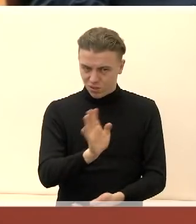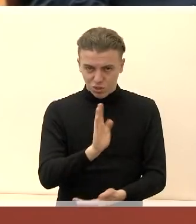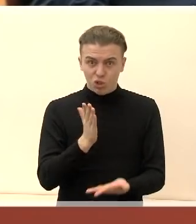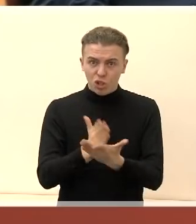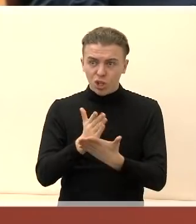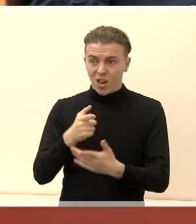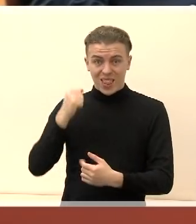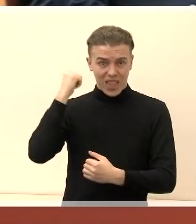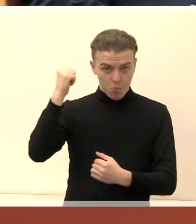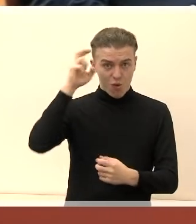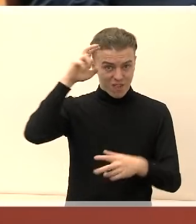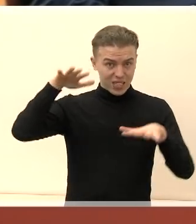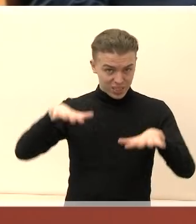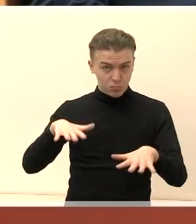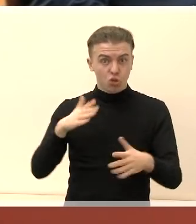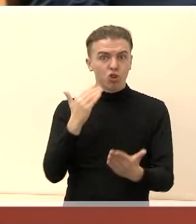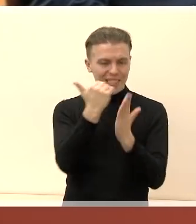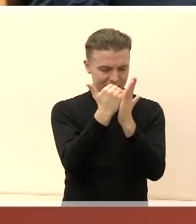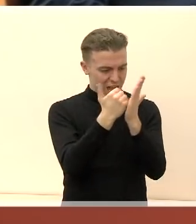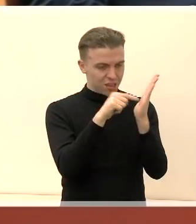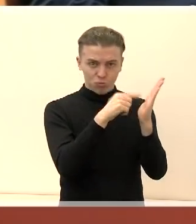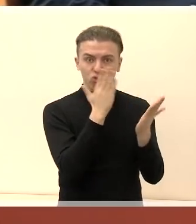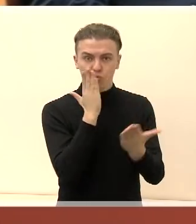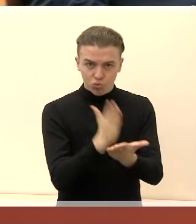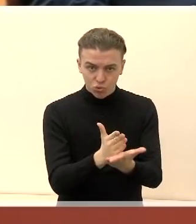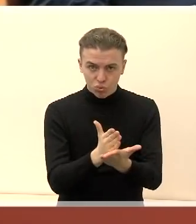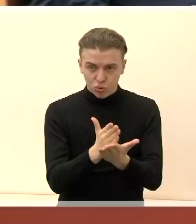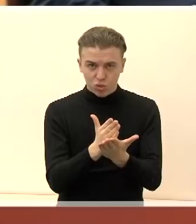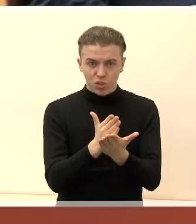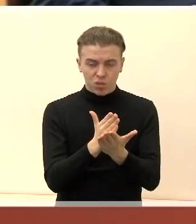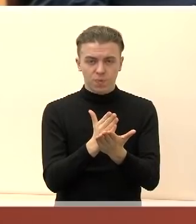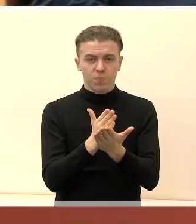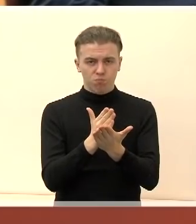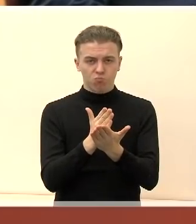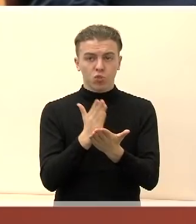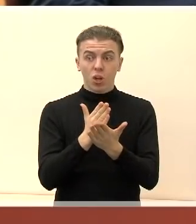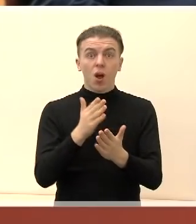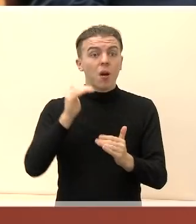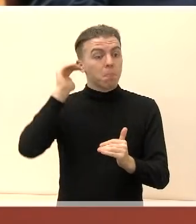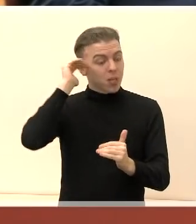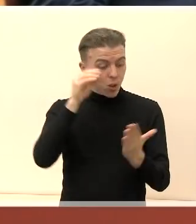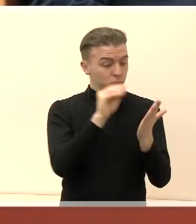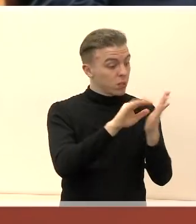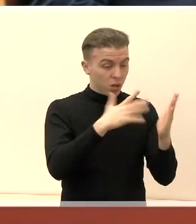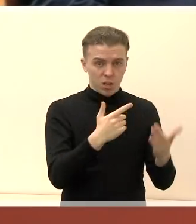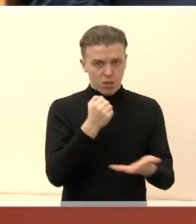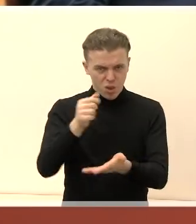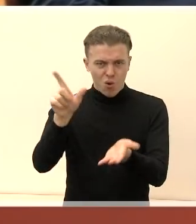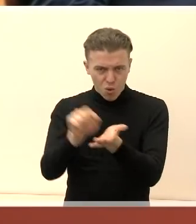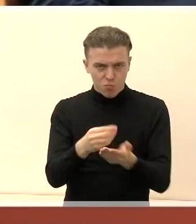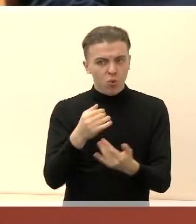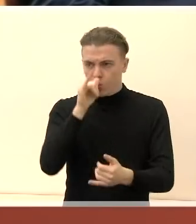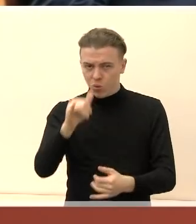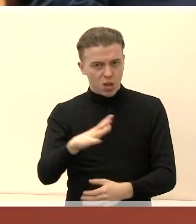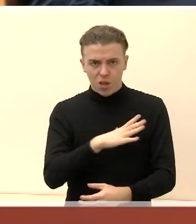demokratinė valstybė, kur veikia įstatymai, kur reikia ir priklausoti, kas priklausoti duota, turi būti dėlįgautom funkcijom, kitiems